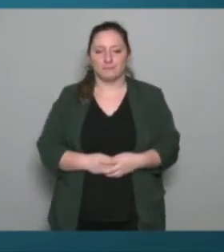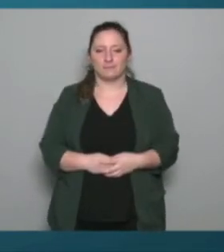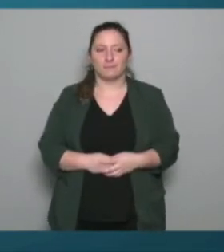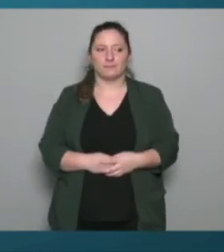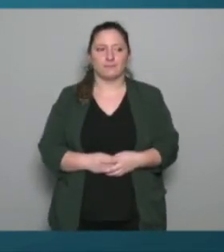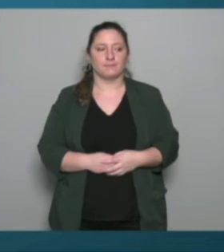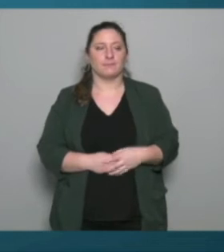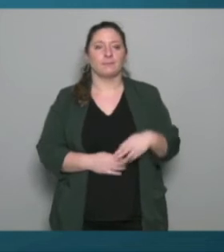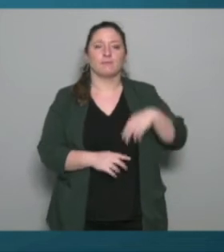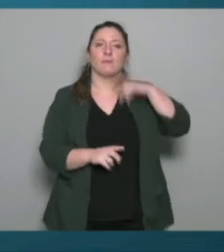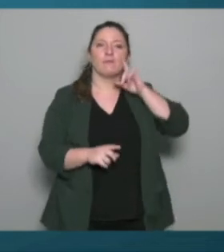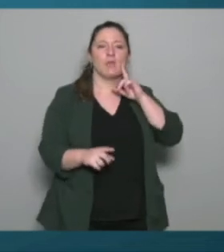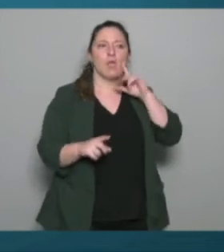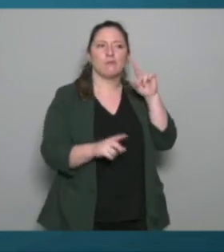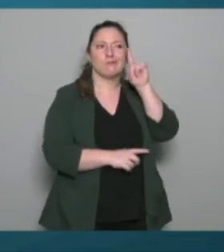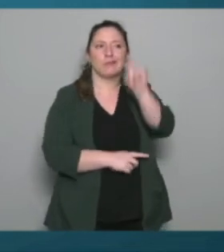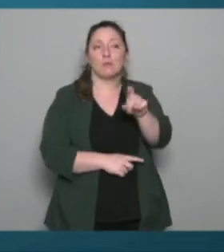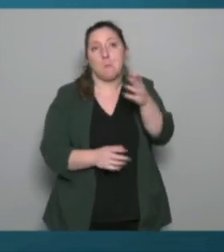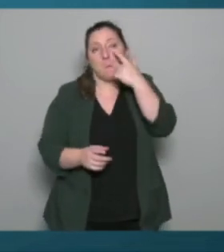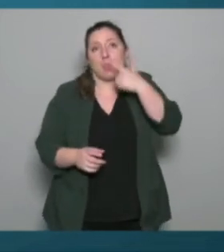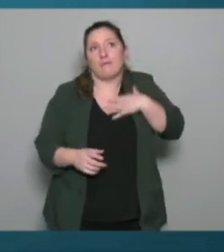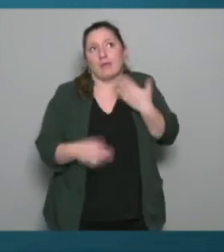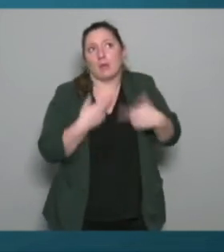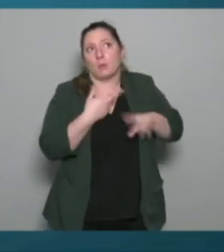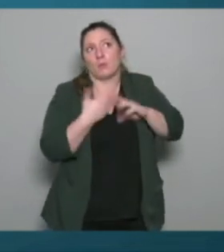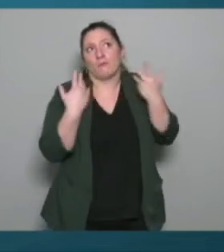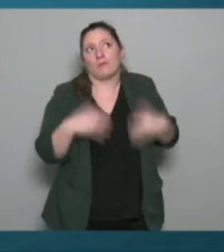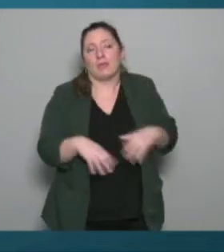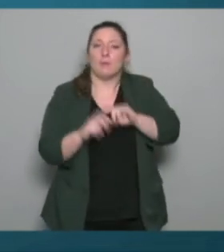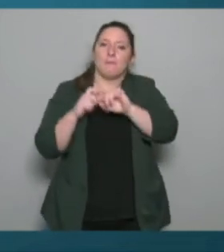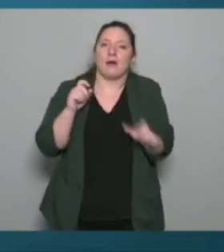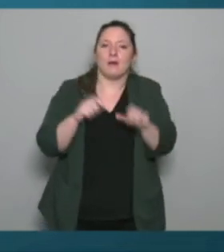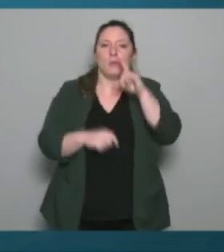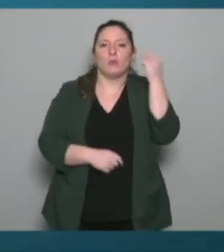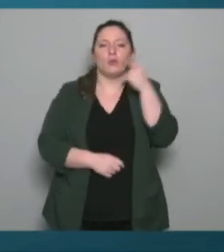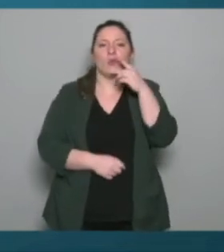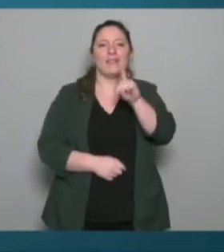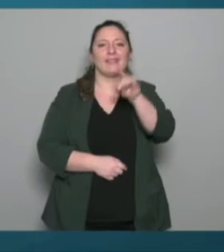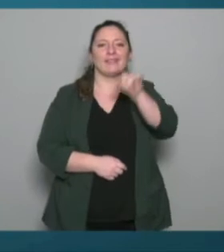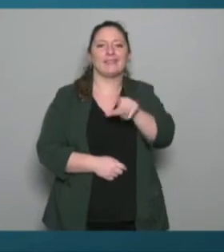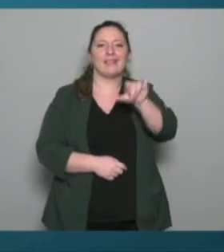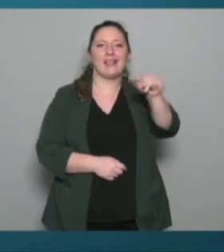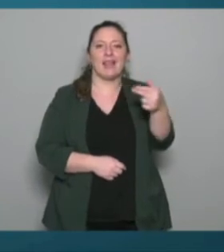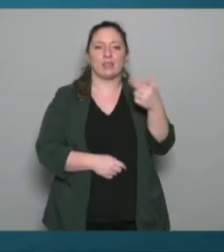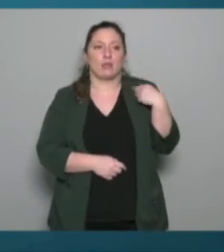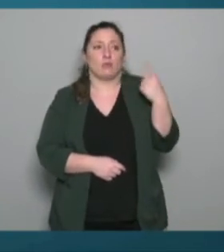question je pense que là on vient d'y répondre donc on va passer à la question de Dylan donc Dylan demande